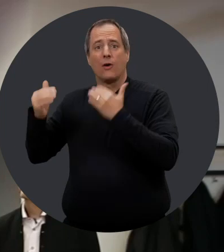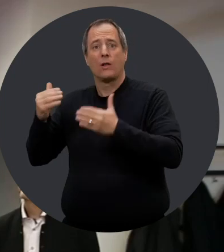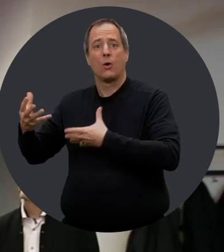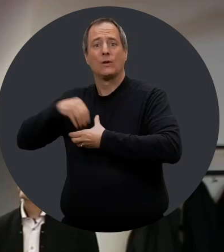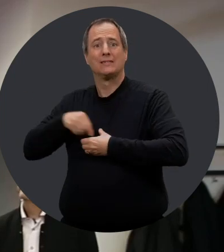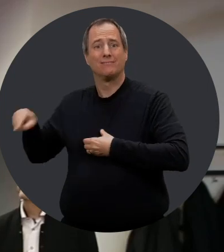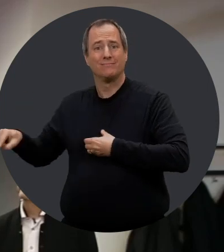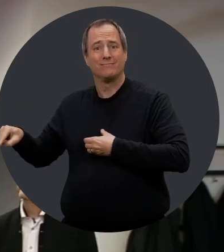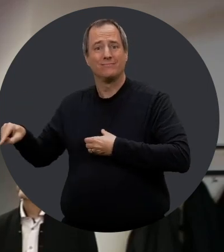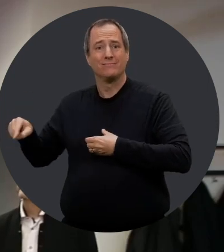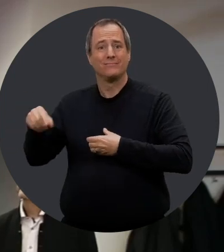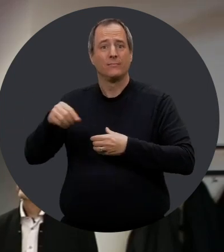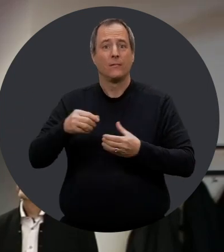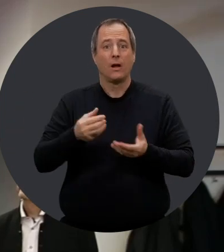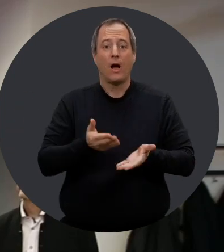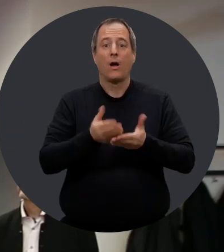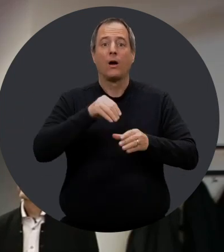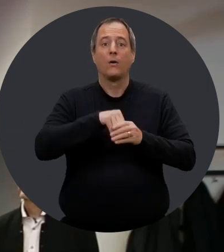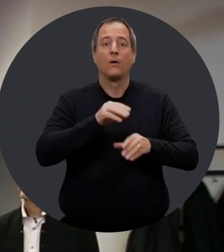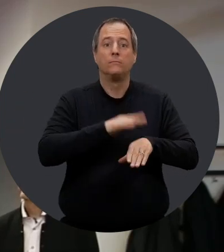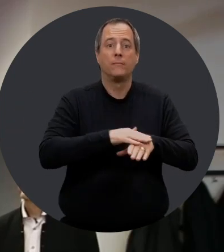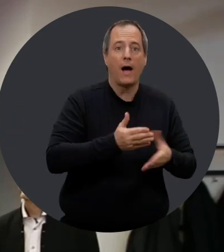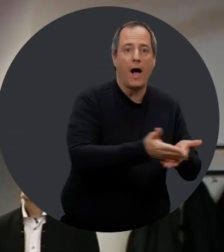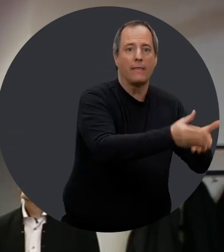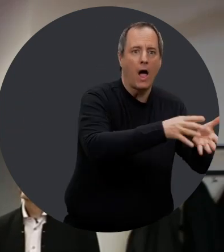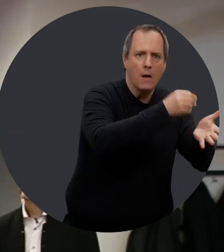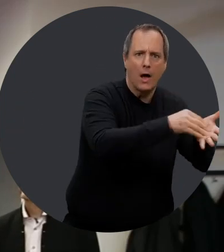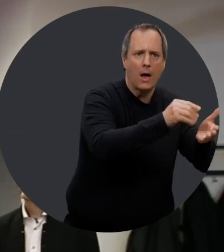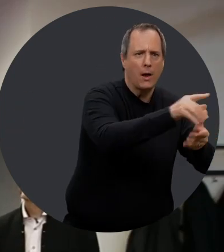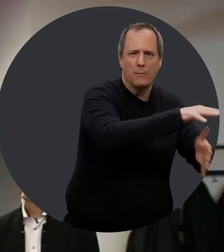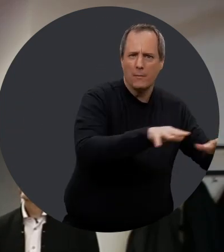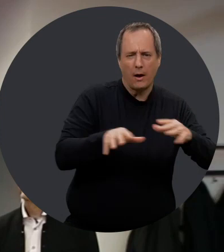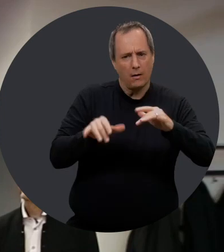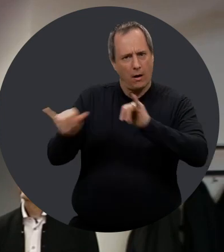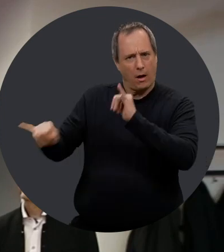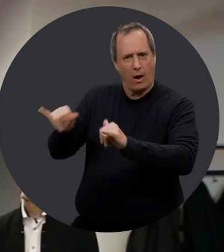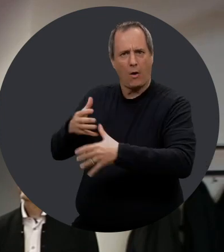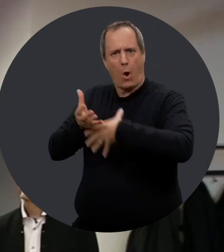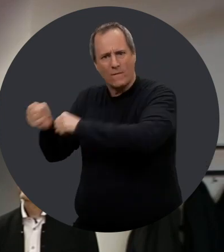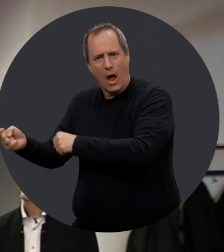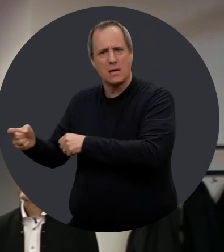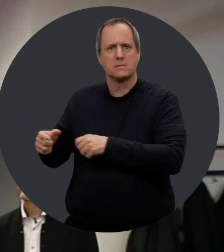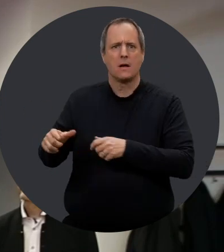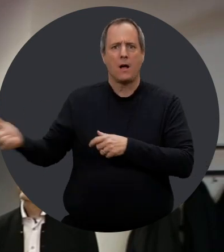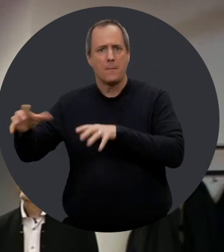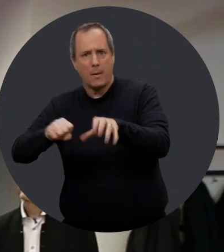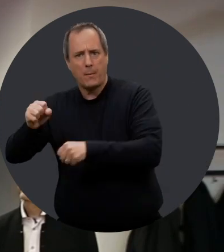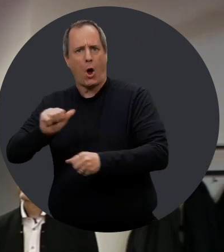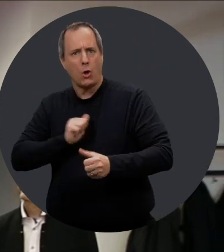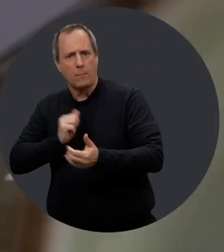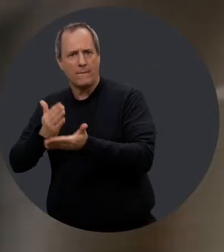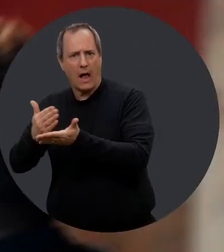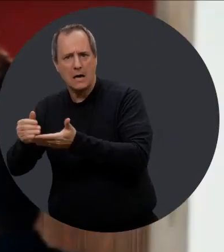Auticonsulte permet à ses employés d'acquérir une plus grande confiance en eux, d'accéder à une autonomie financière et à une meilleure qualité de vie.